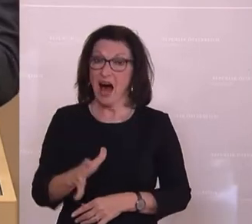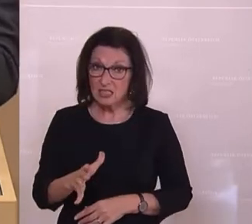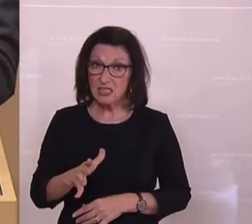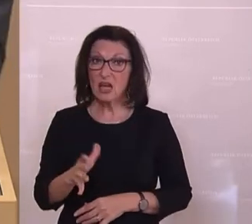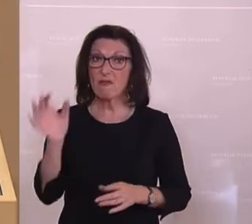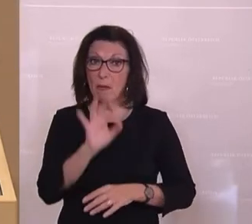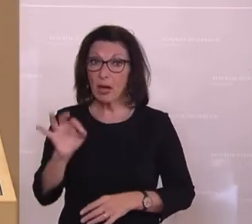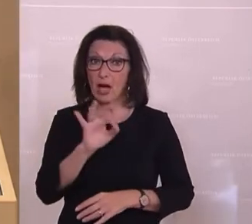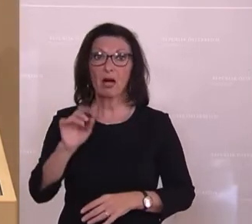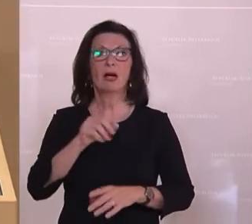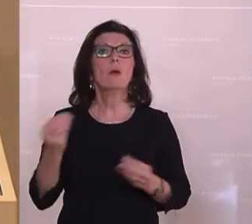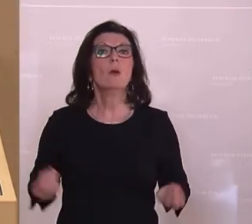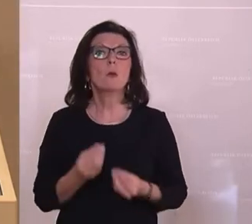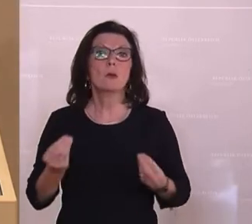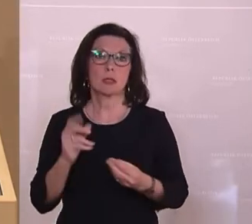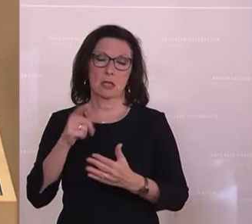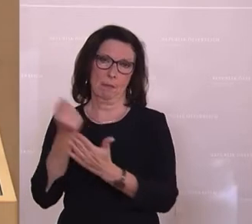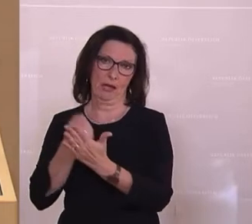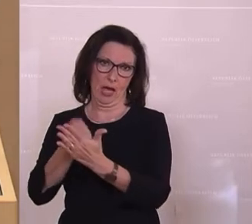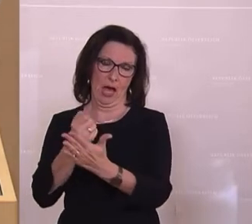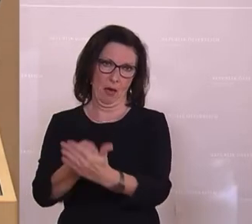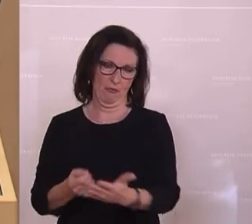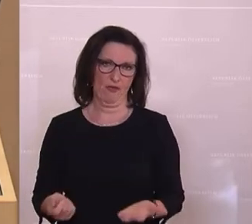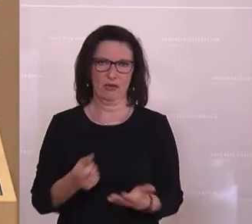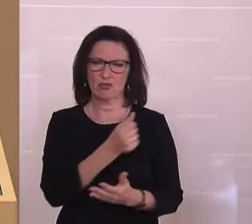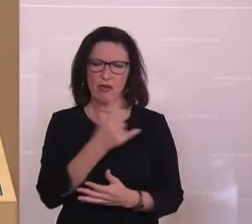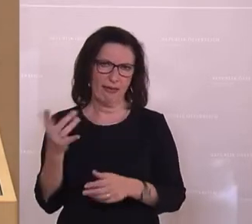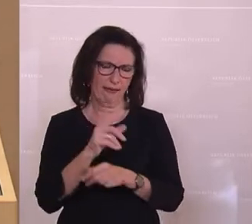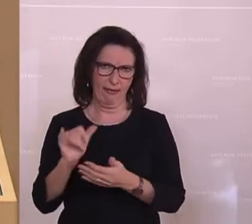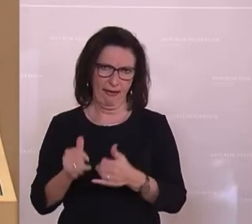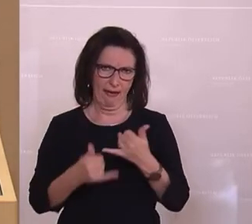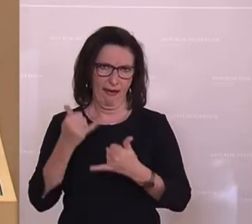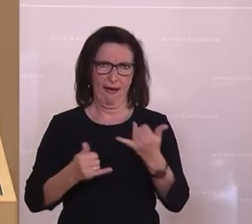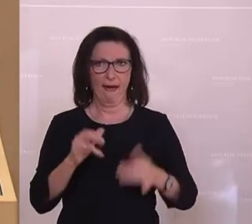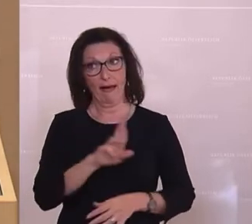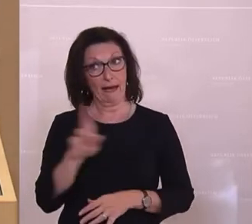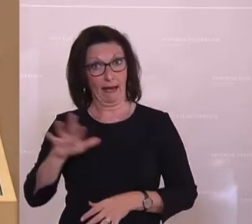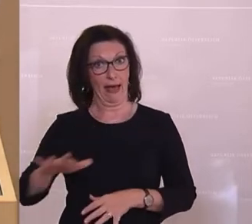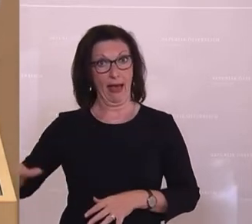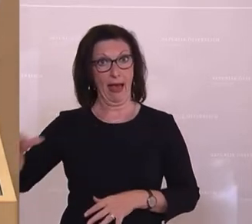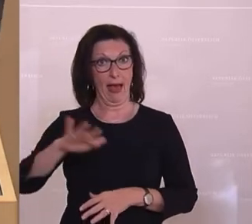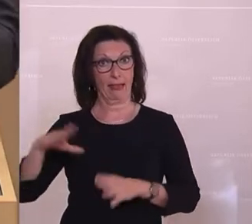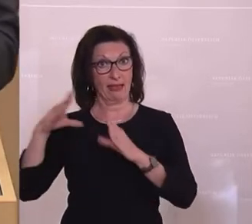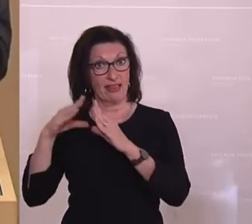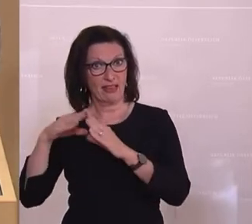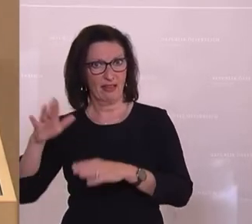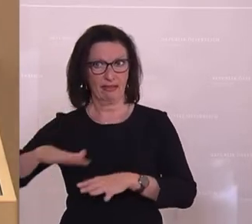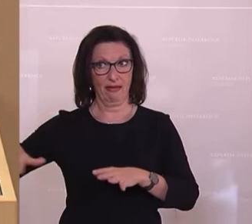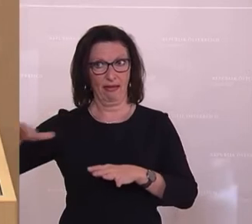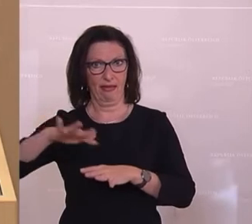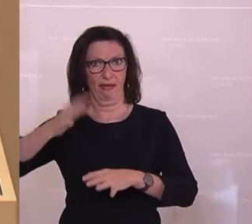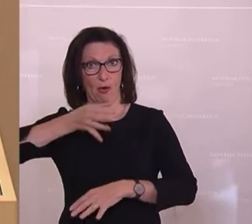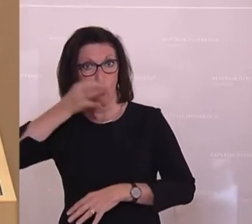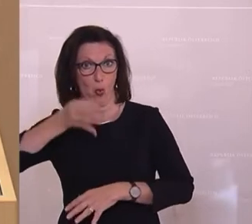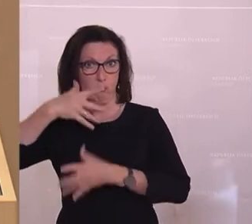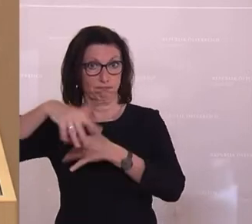vielfaltig. Auf der einen Seite immer stärker zu beobachten, seit einigen Jahren aus dem Rechten, aus dem identitären Umfeld, die auch Kundgebungen rund